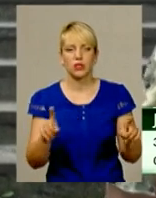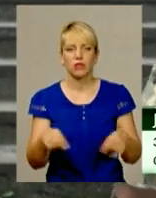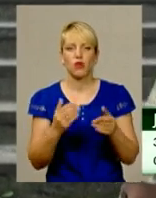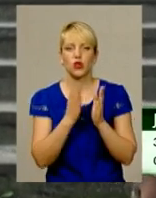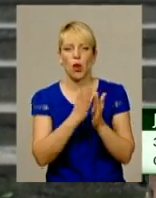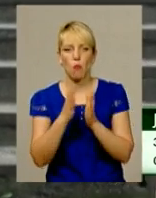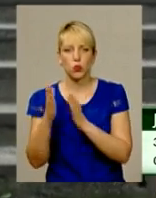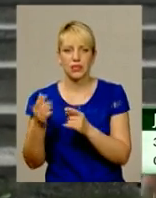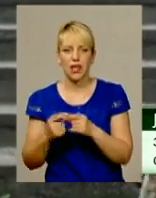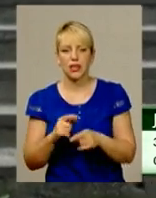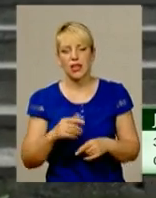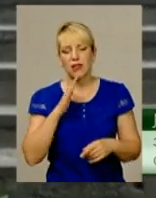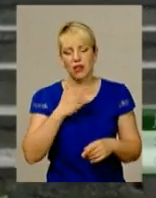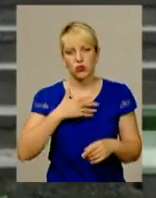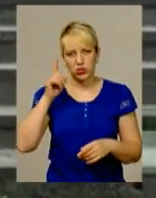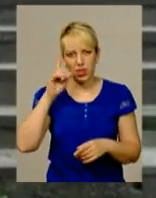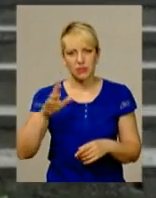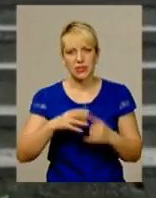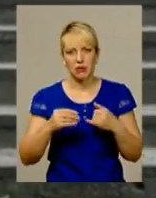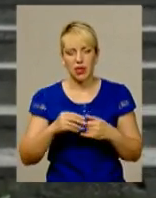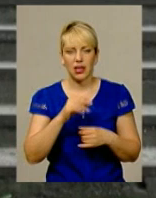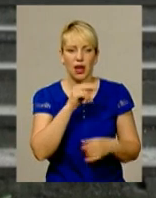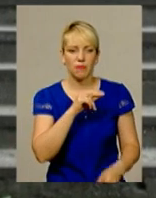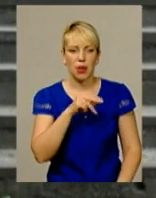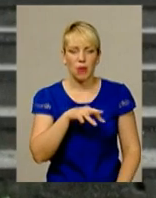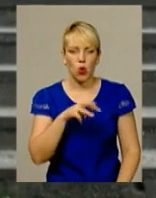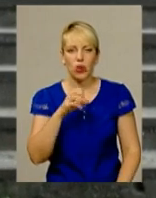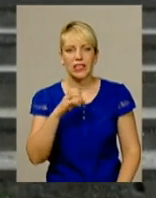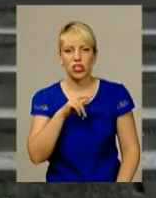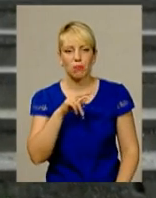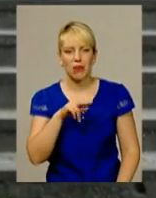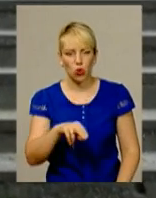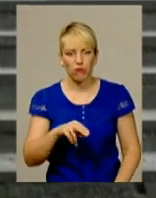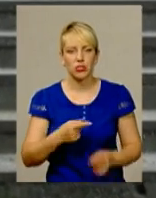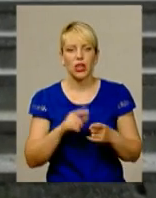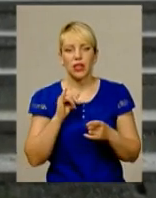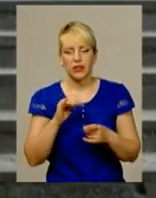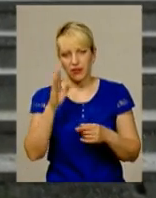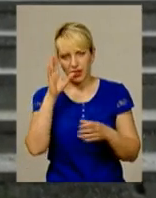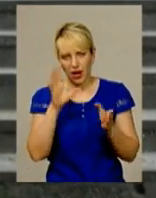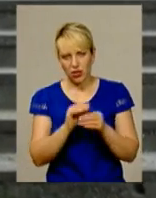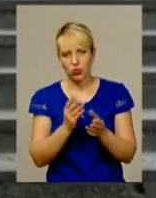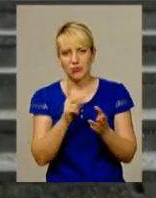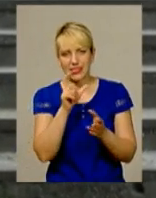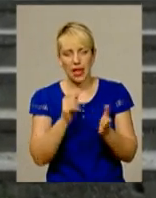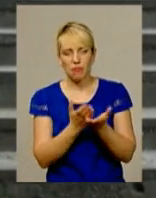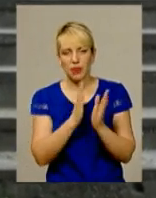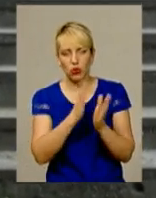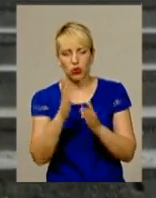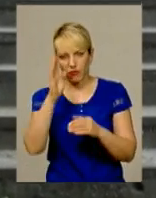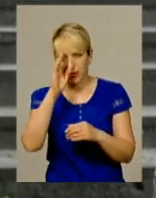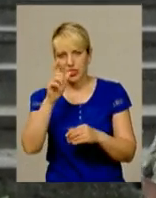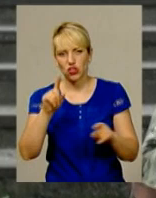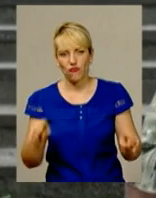земляка, Чорнобривого Миколи Петровича. Разом із бібліотекою він створив драматичний